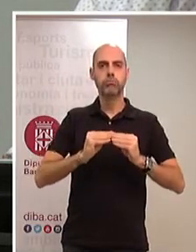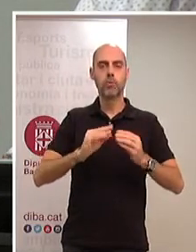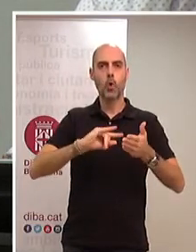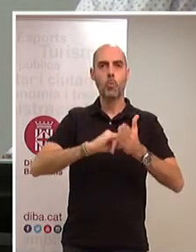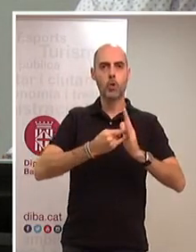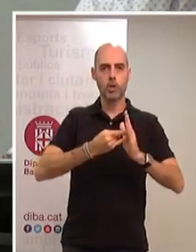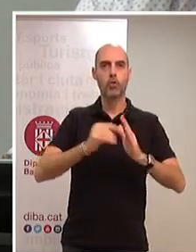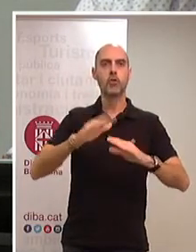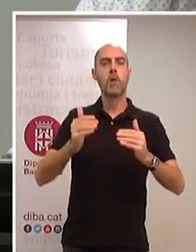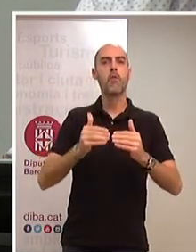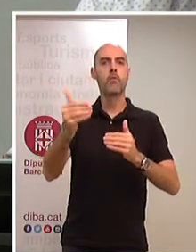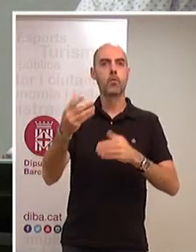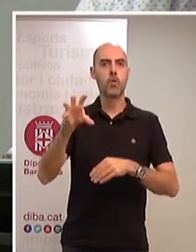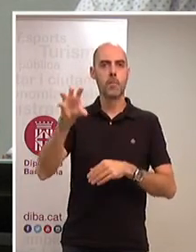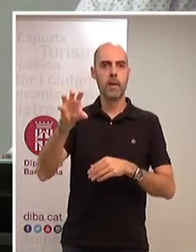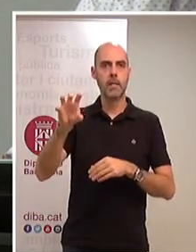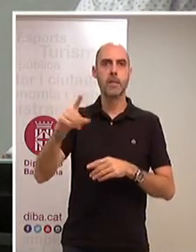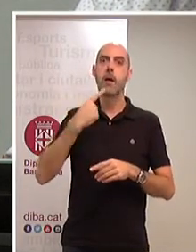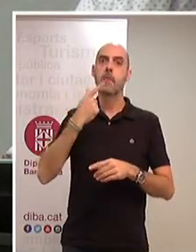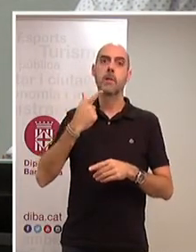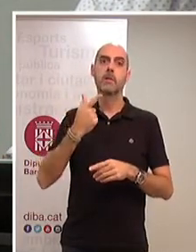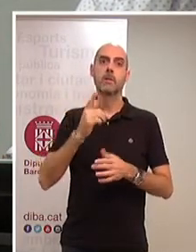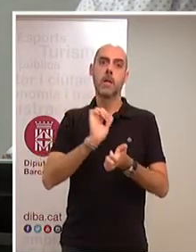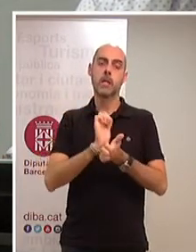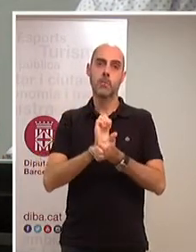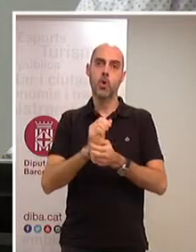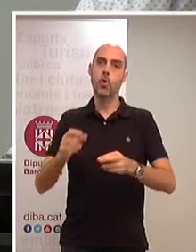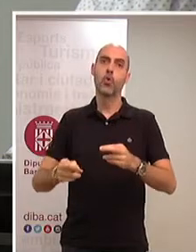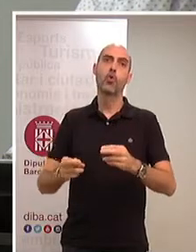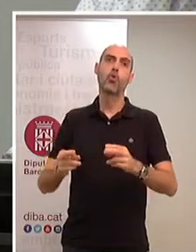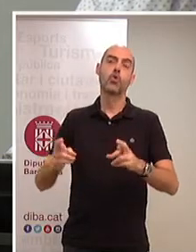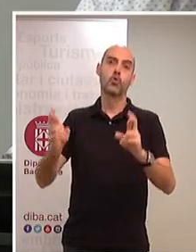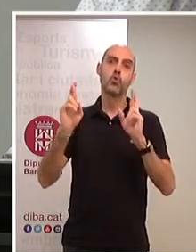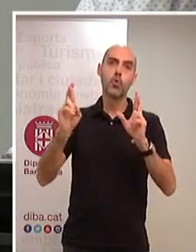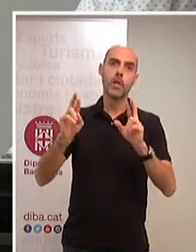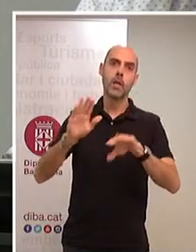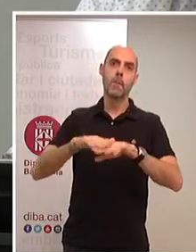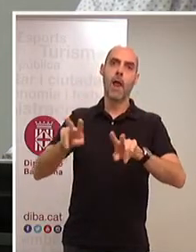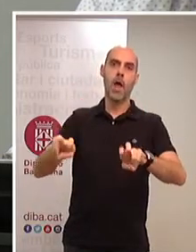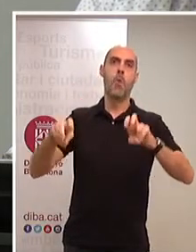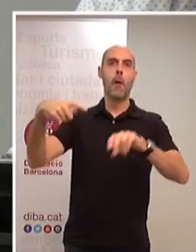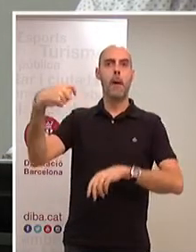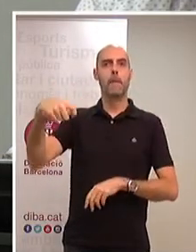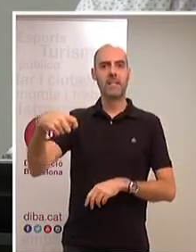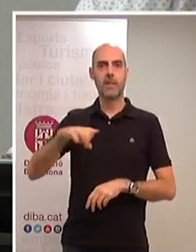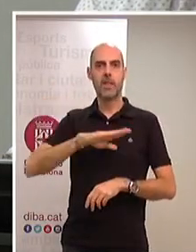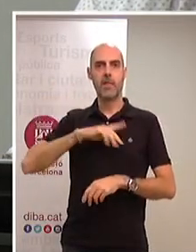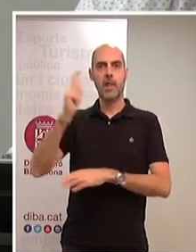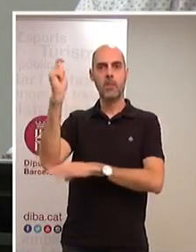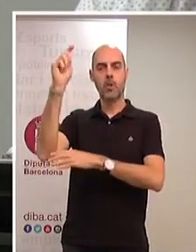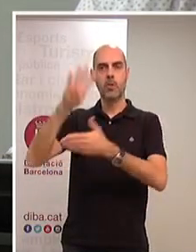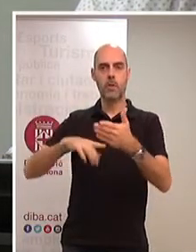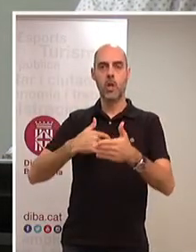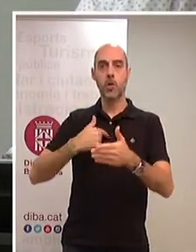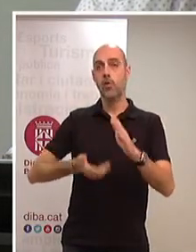país. I finalment desitjo tota la sort i encerts a la nova presidència de la Diputació de Barcelona. Marxo